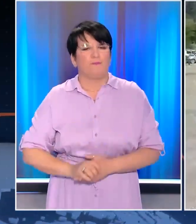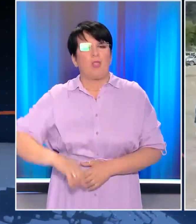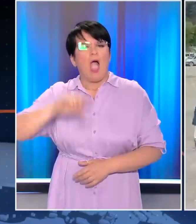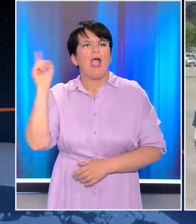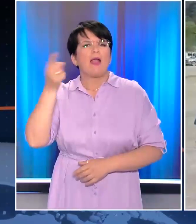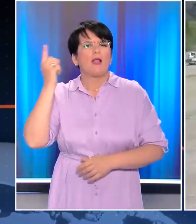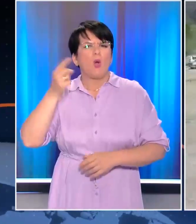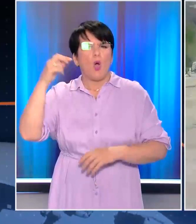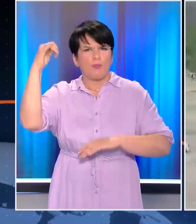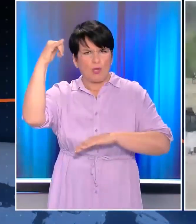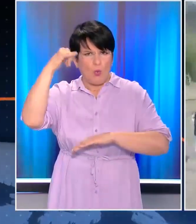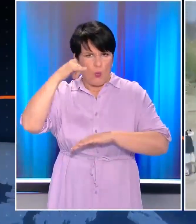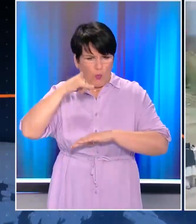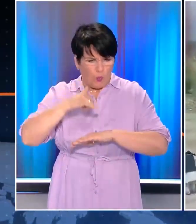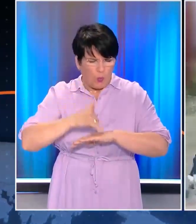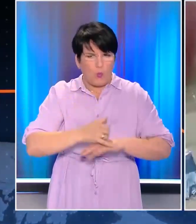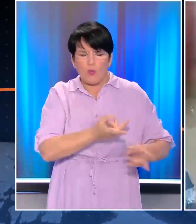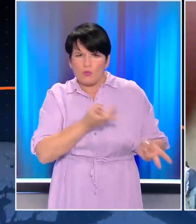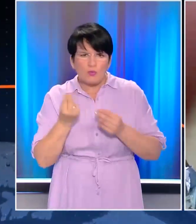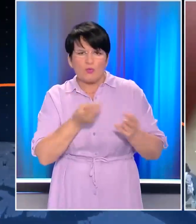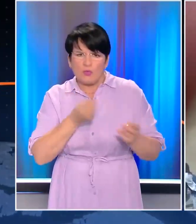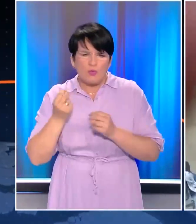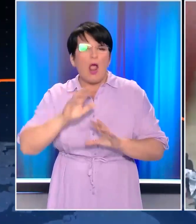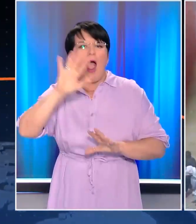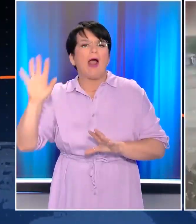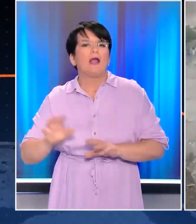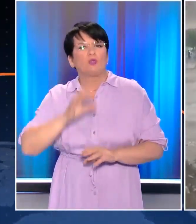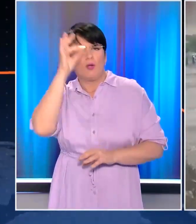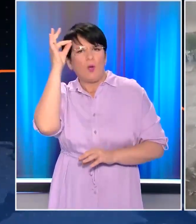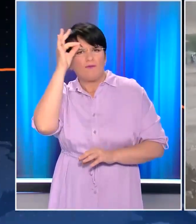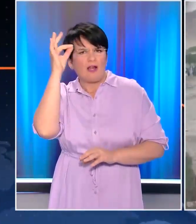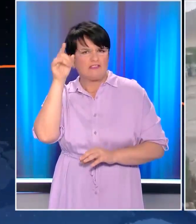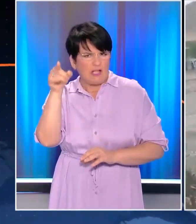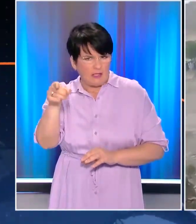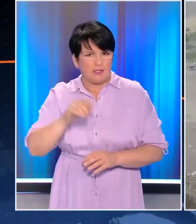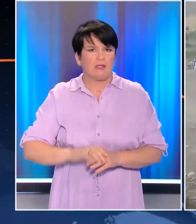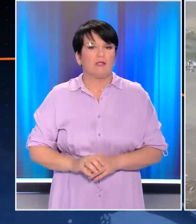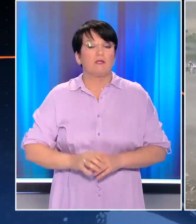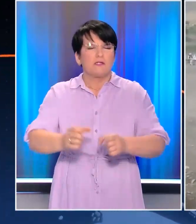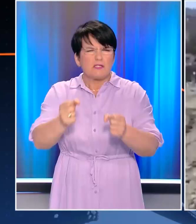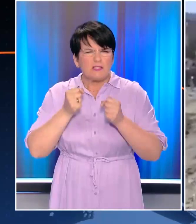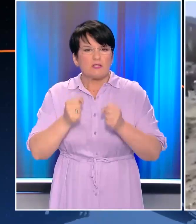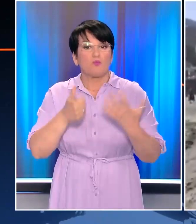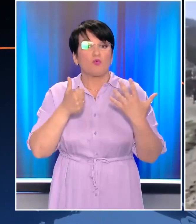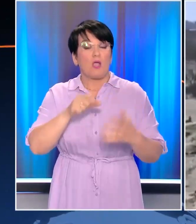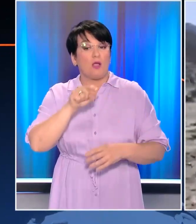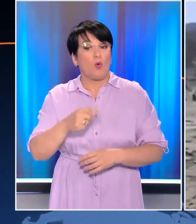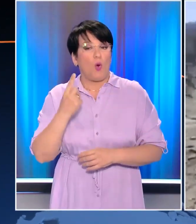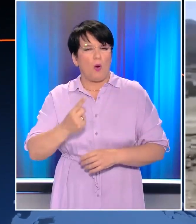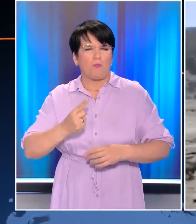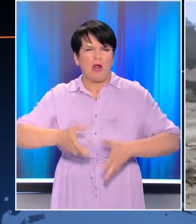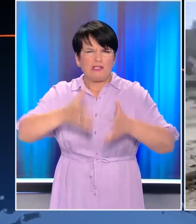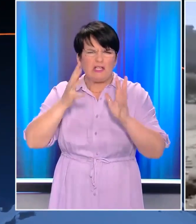διάσωσης προσπαθούν να προσγειωθούν στην επαρχή απακτήκα του Ανατολικού Αφγανιστάν. Ο σεισμός των 6,1 ρίχτερ έχει